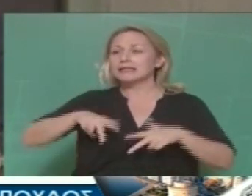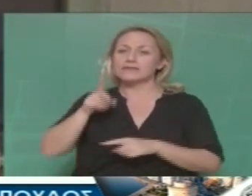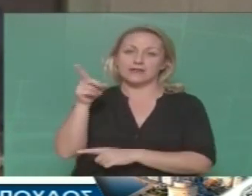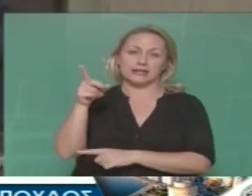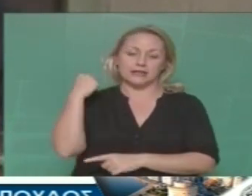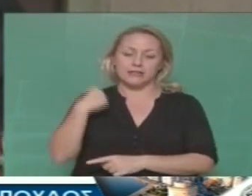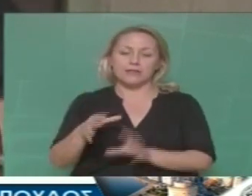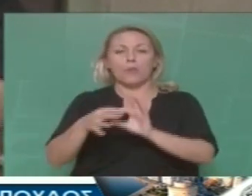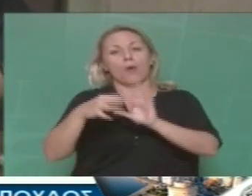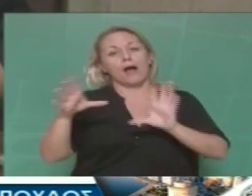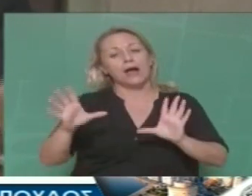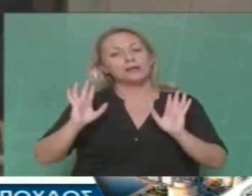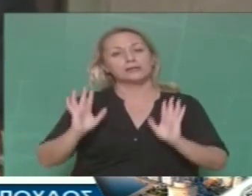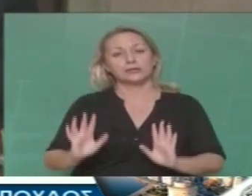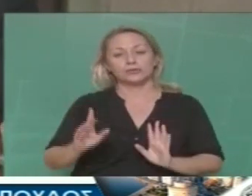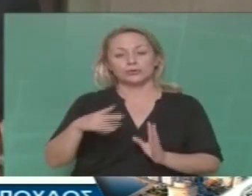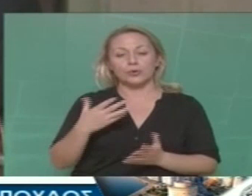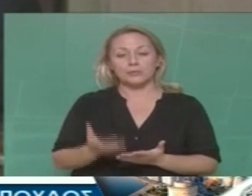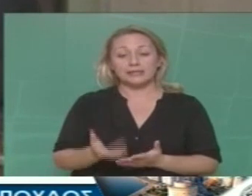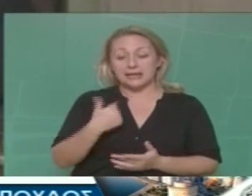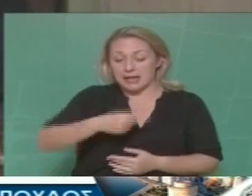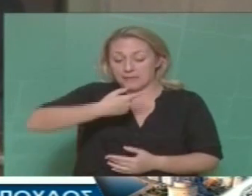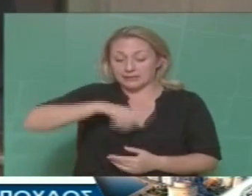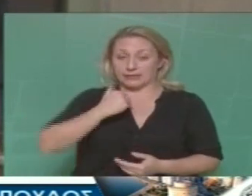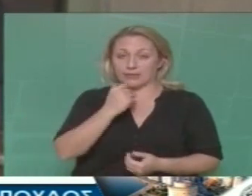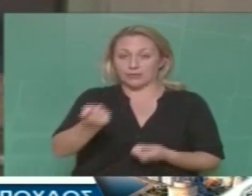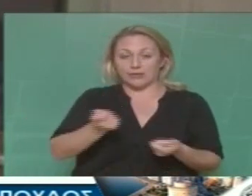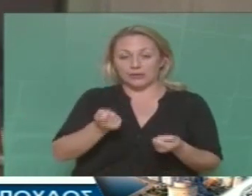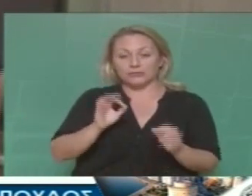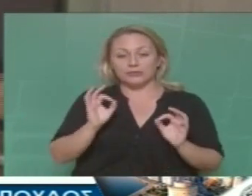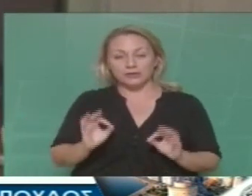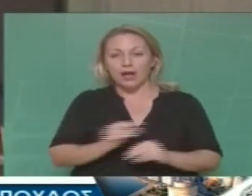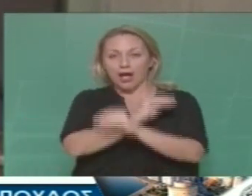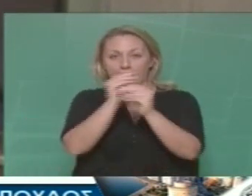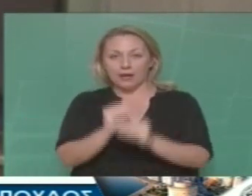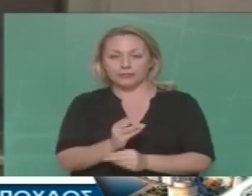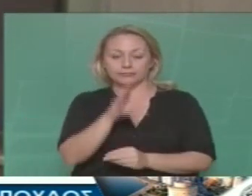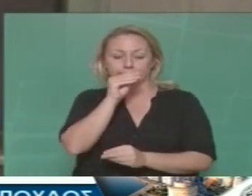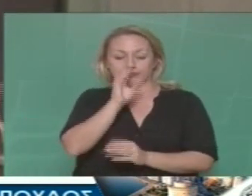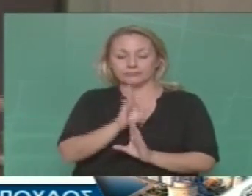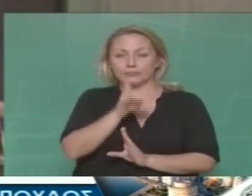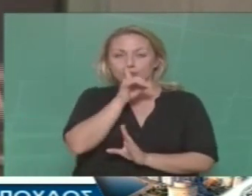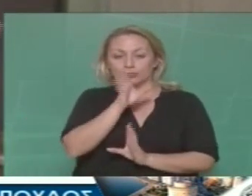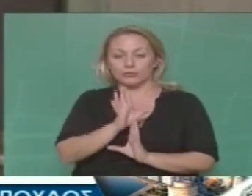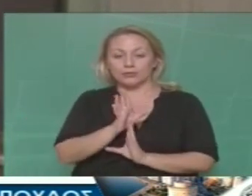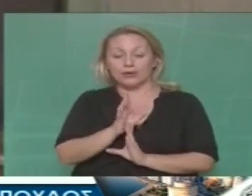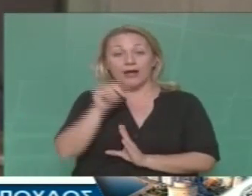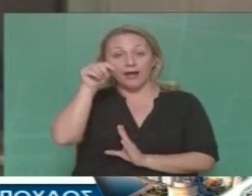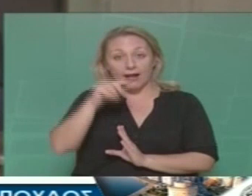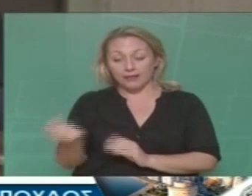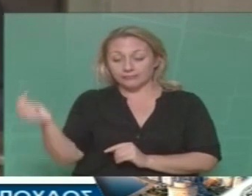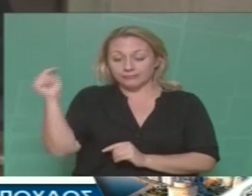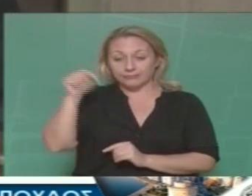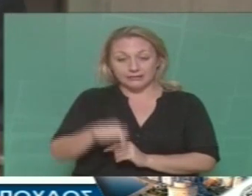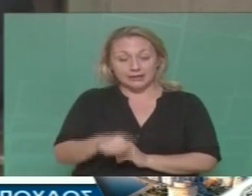του Δήμου, δεν είναι αυτά τα οποία εμείς μπορούμε να διαχειριστούμε, άρα ας μην μιλήσουμε κιόλας. Ήρθε όμως η ιστορία,